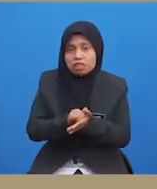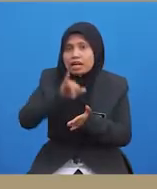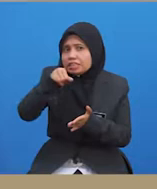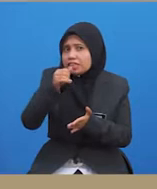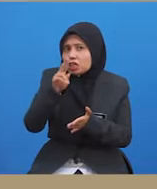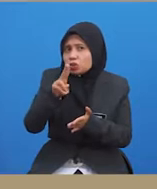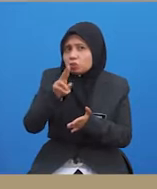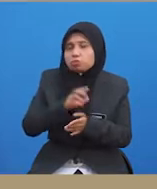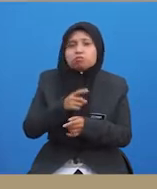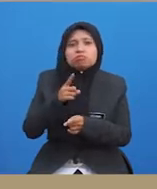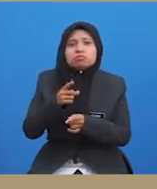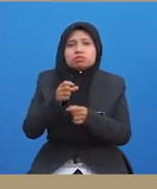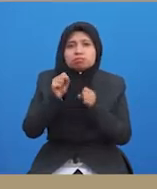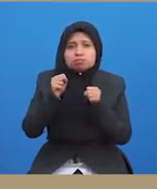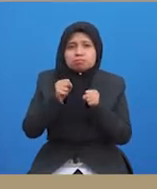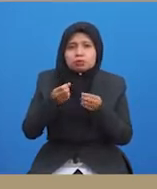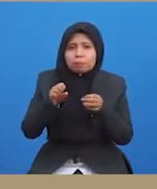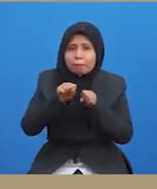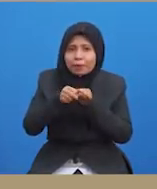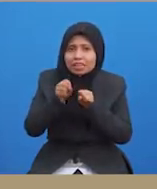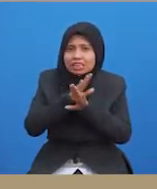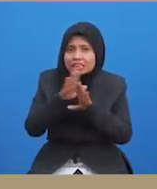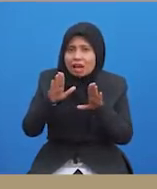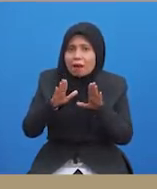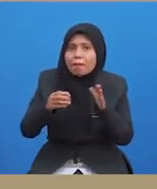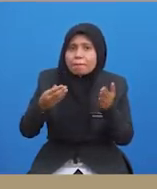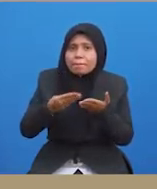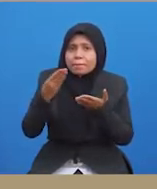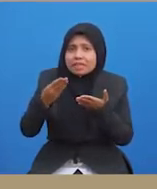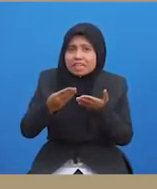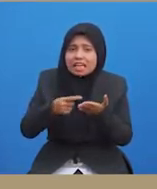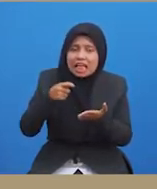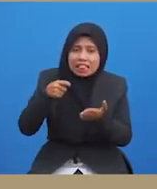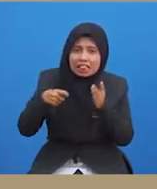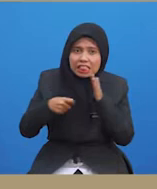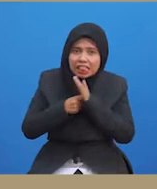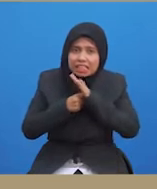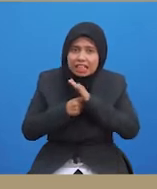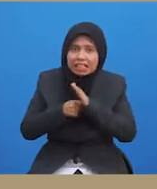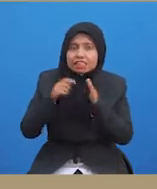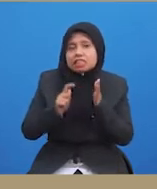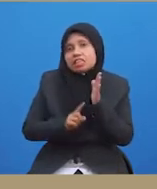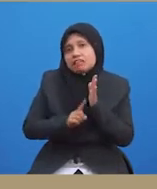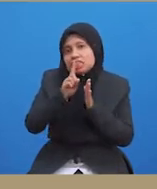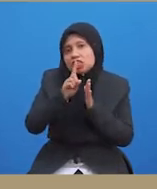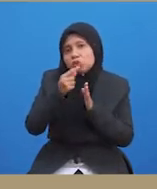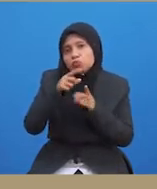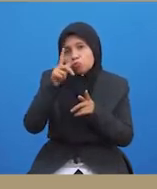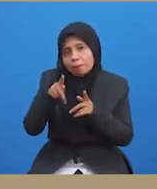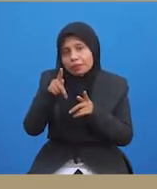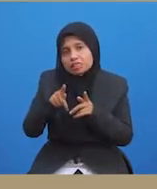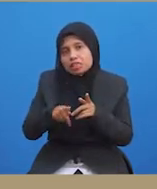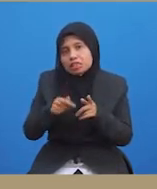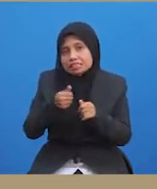Jurulatih juga disarankan supaya tidak memberikan tekanan yang terlalu tinggi seperti memastikan